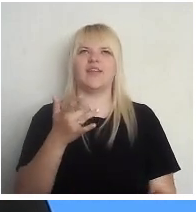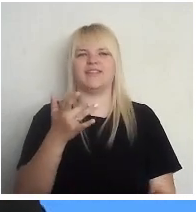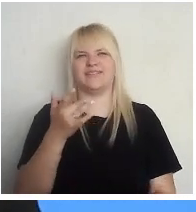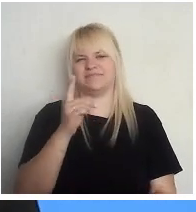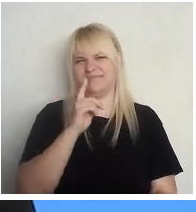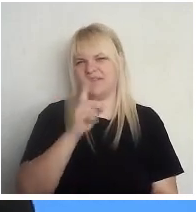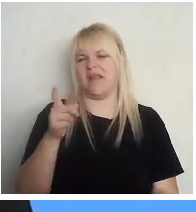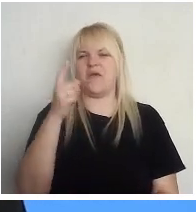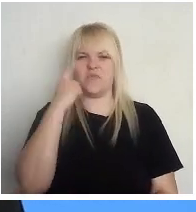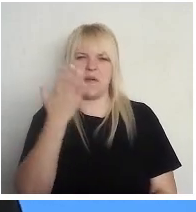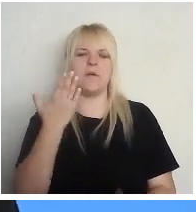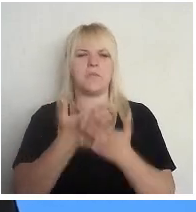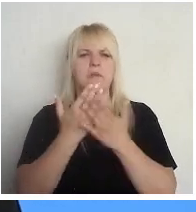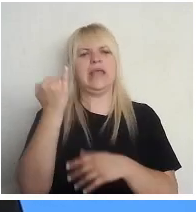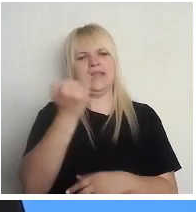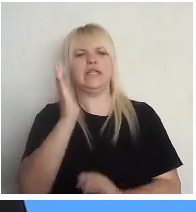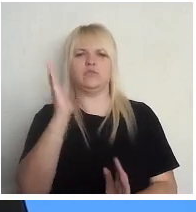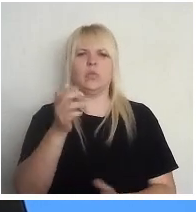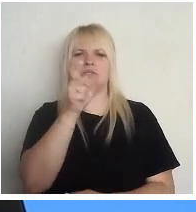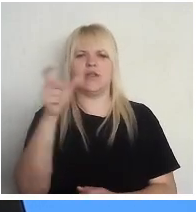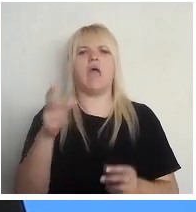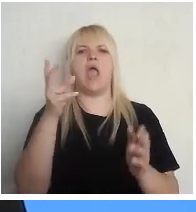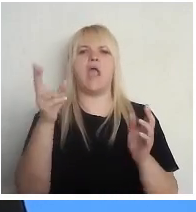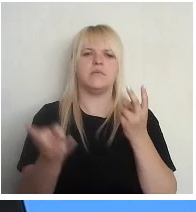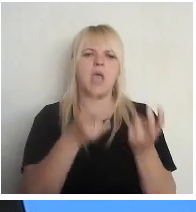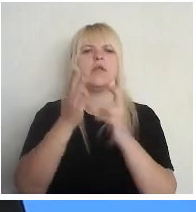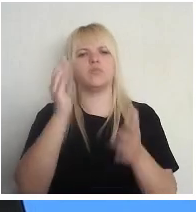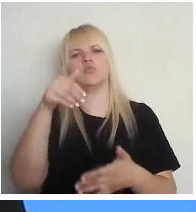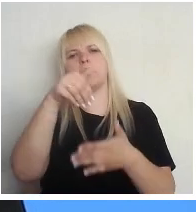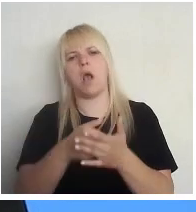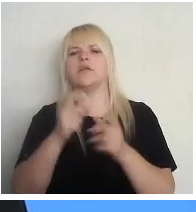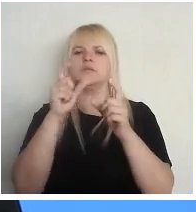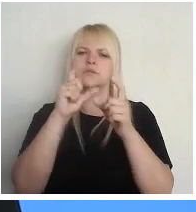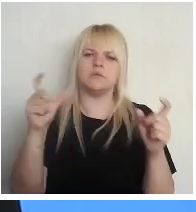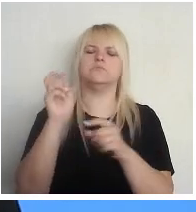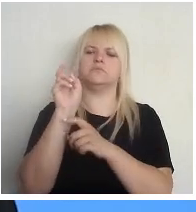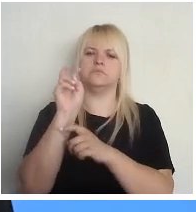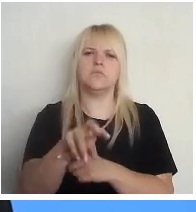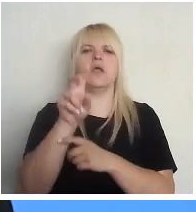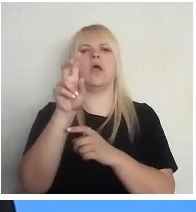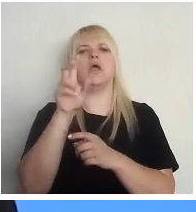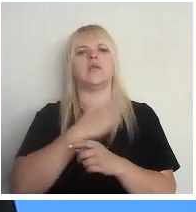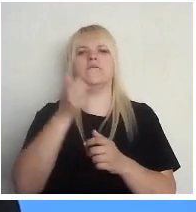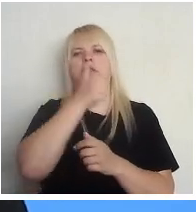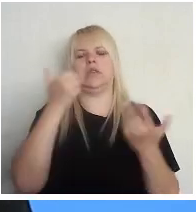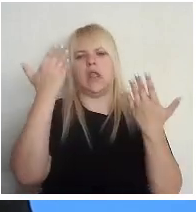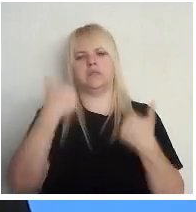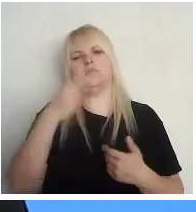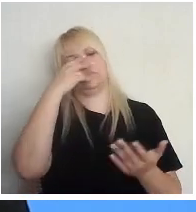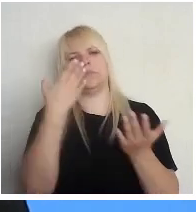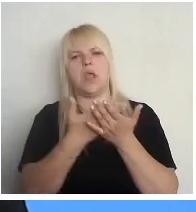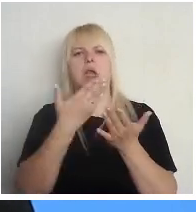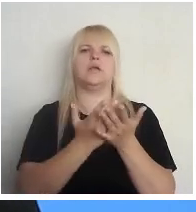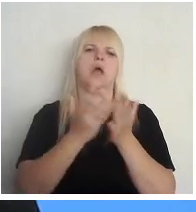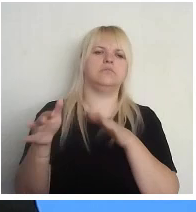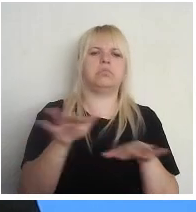interese būs tāda, ka cilvēks meklēs to savu pasta nodaļu un ies un krāmēsies ar savas identitādas pierādīšanu un